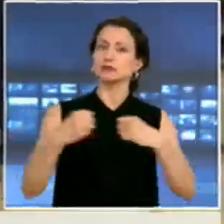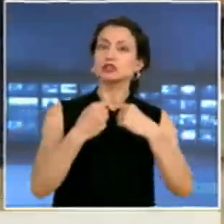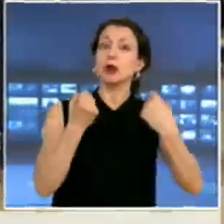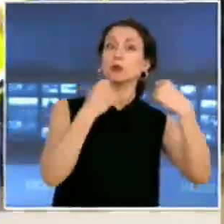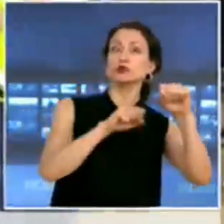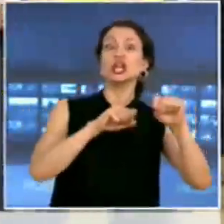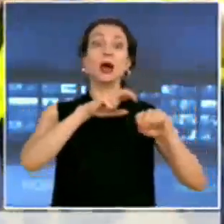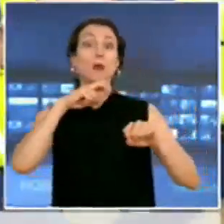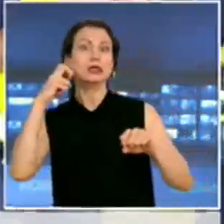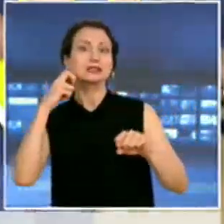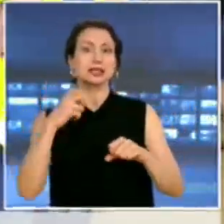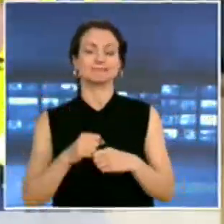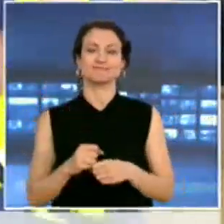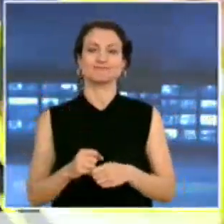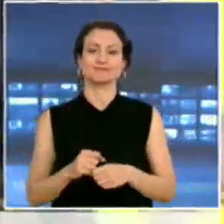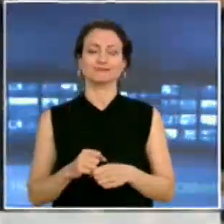и полиция.